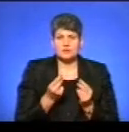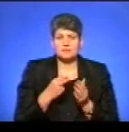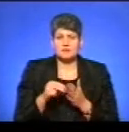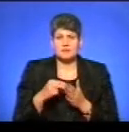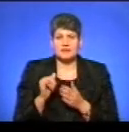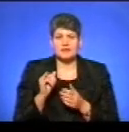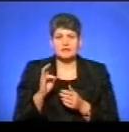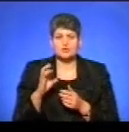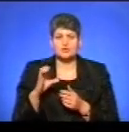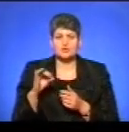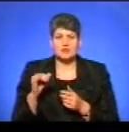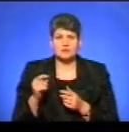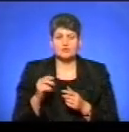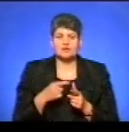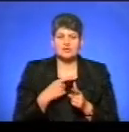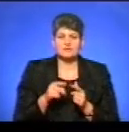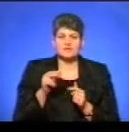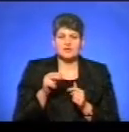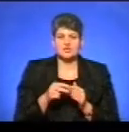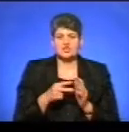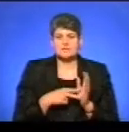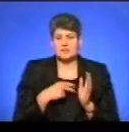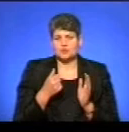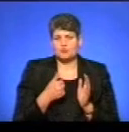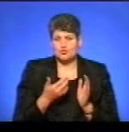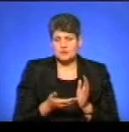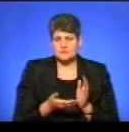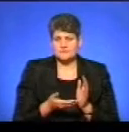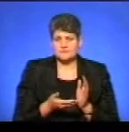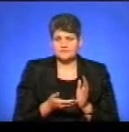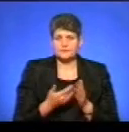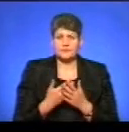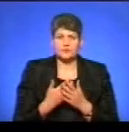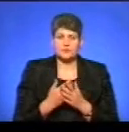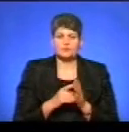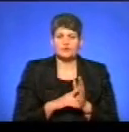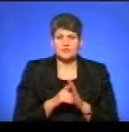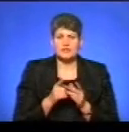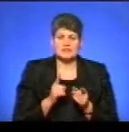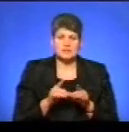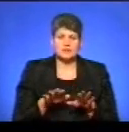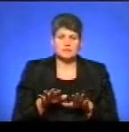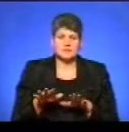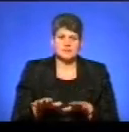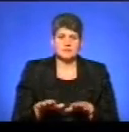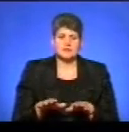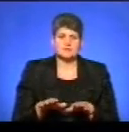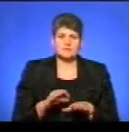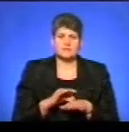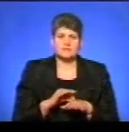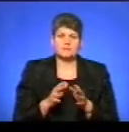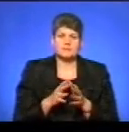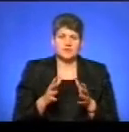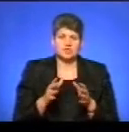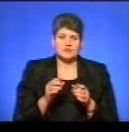інсулінів, як в 2017 році. Тобто десь почали, дійсно, на місцях ввести більш такий